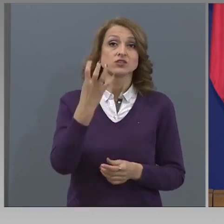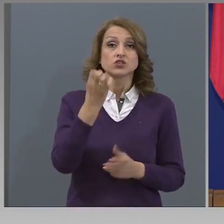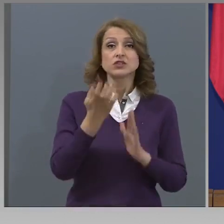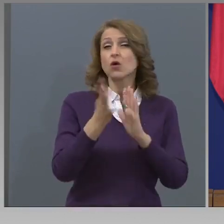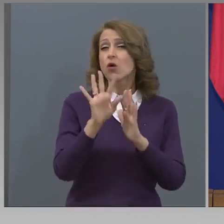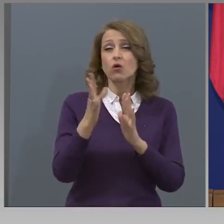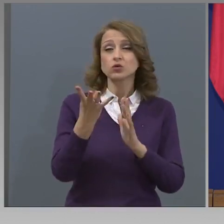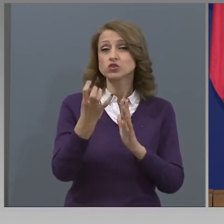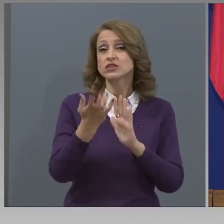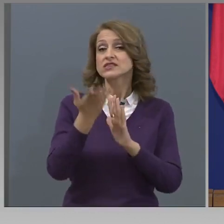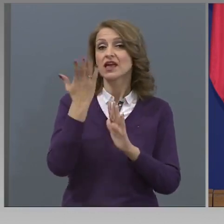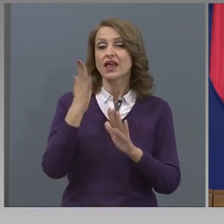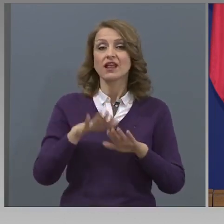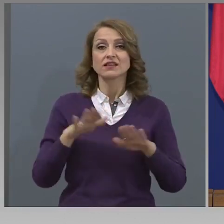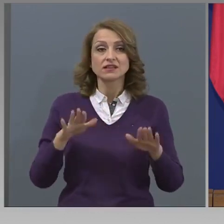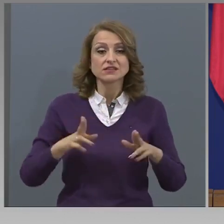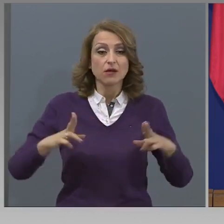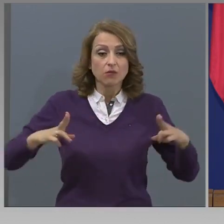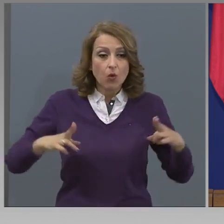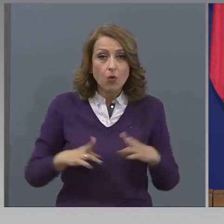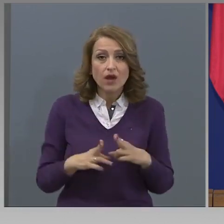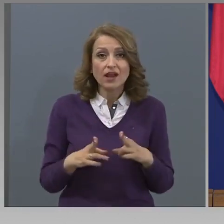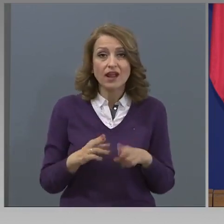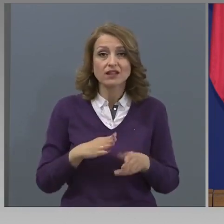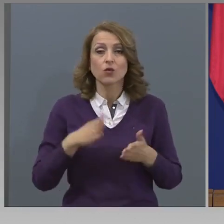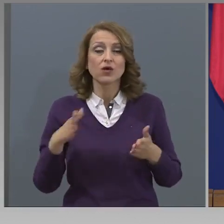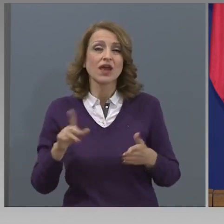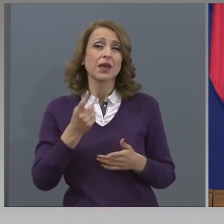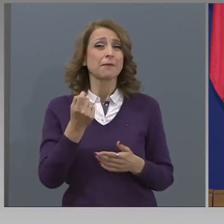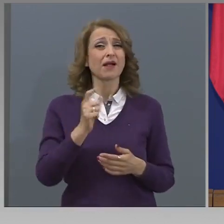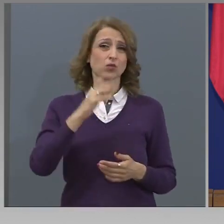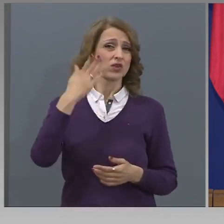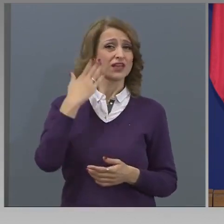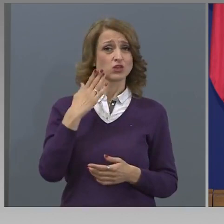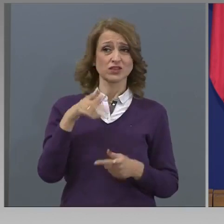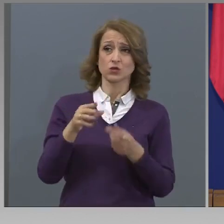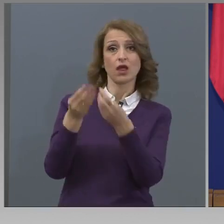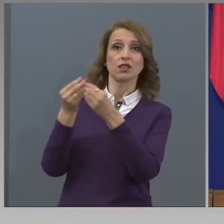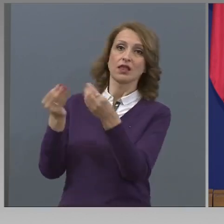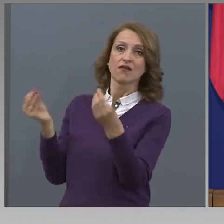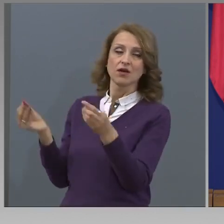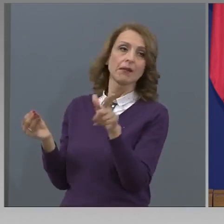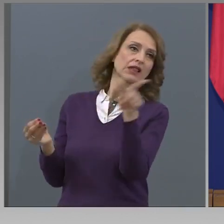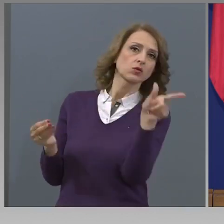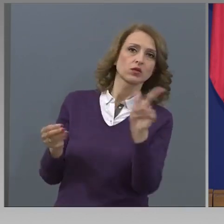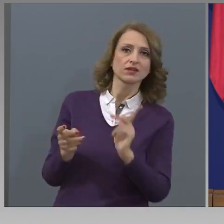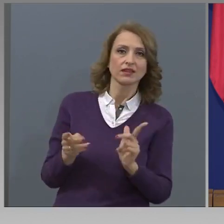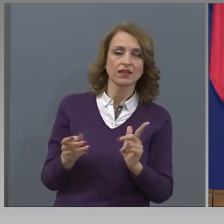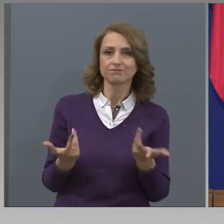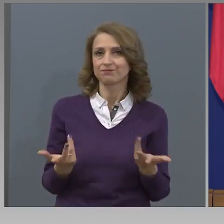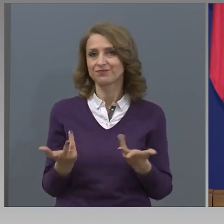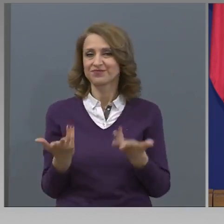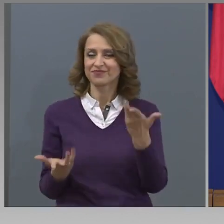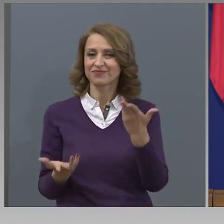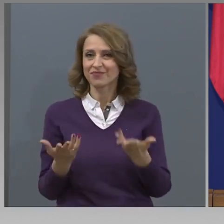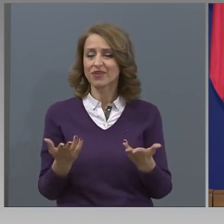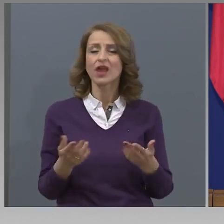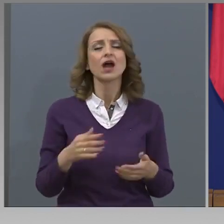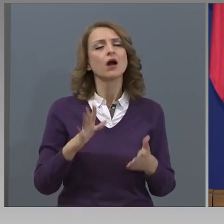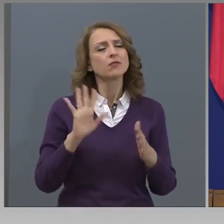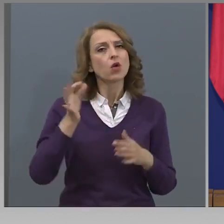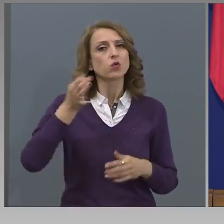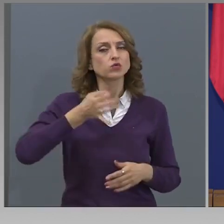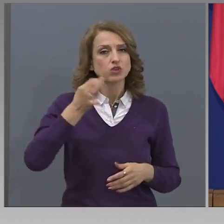възможност да го направим това в кратък период, а пък би било ни справедливост прямо останалите. Много често, една голяма част от тези деца са от